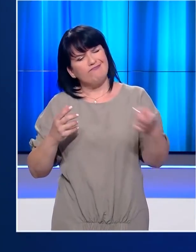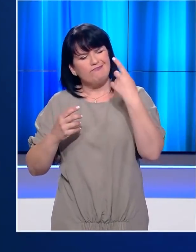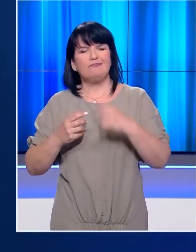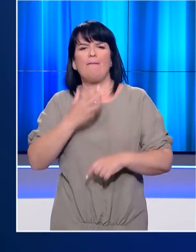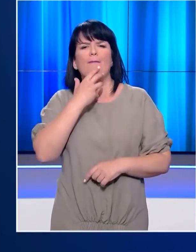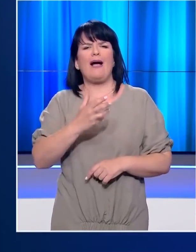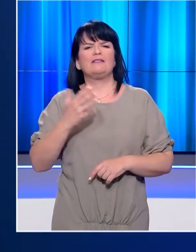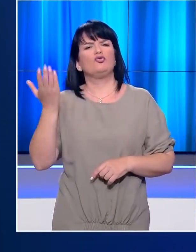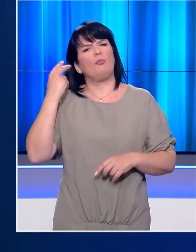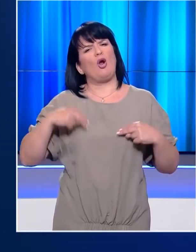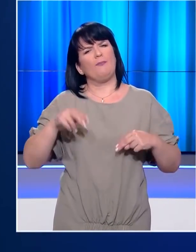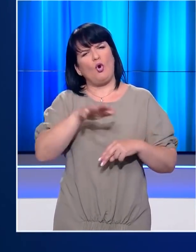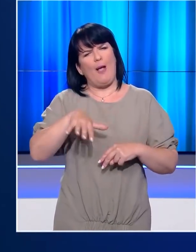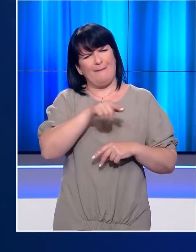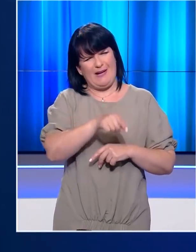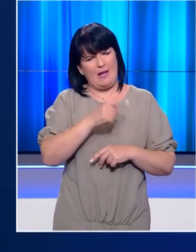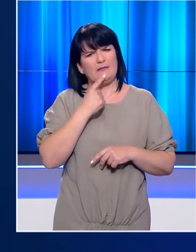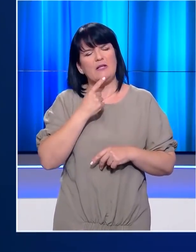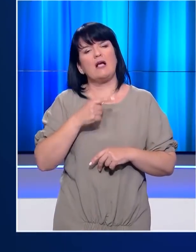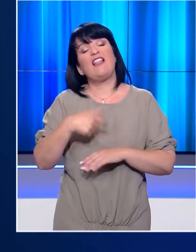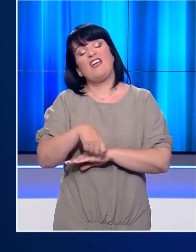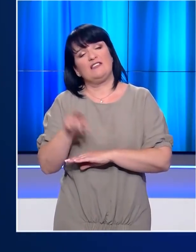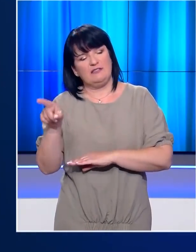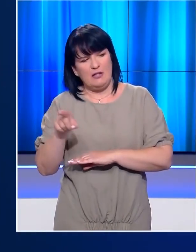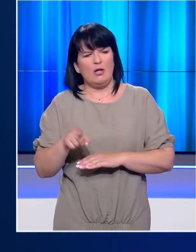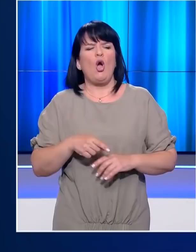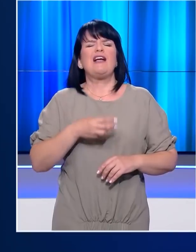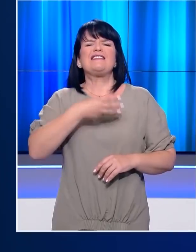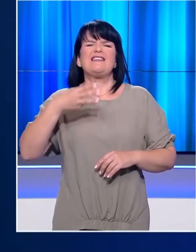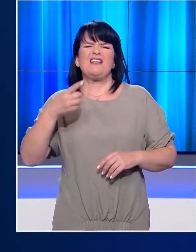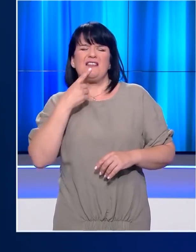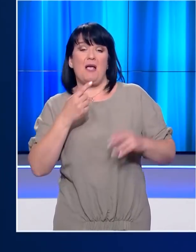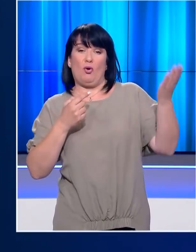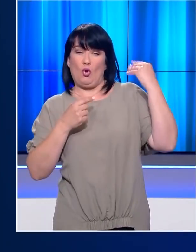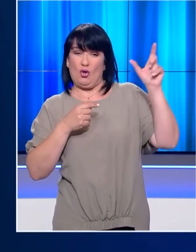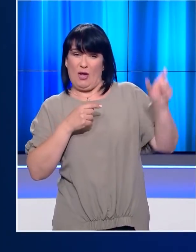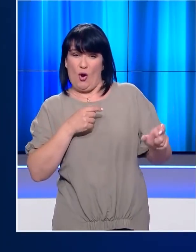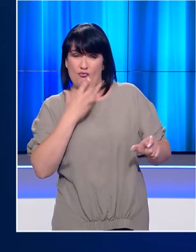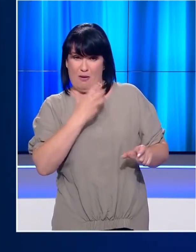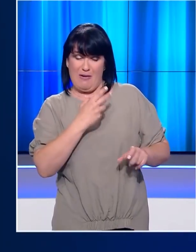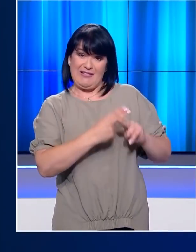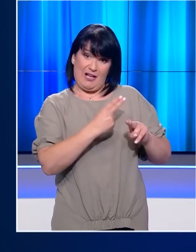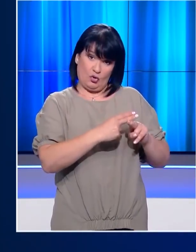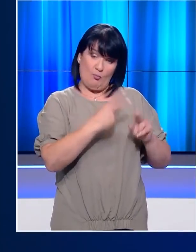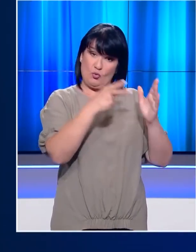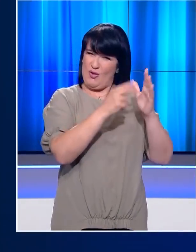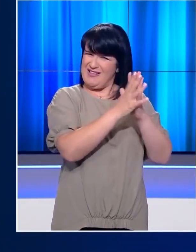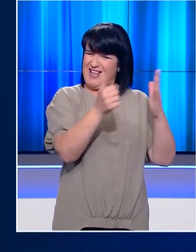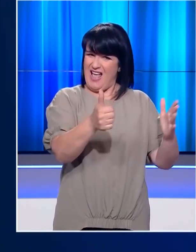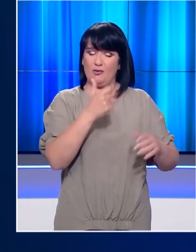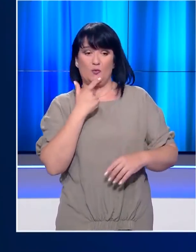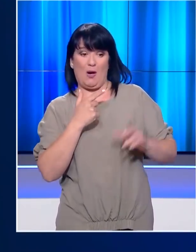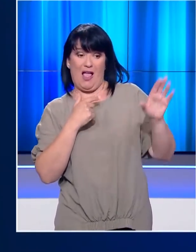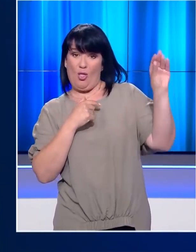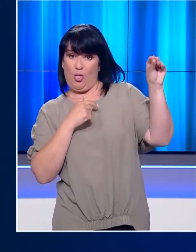Νίκου Παπά. Οι Κουμουνδούρου σημειώνει πως ο επιχειρηματίας που για τη νέα δημοκρατία ήταν αναξιόπιστος το 2016, τώρα τον επικαλείται για να